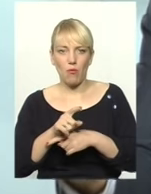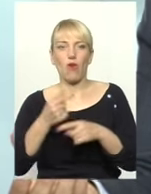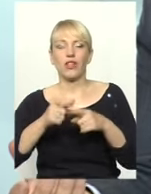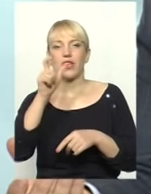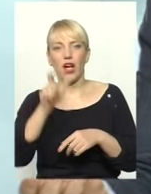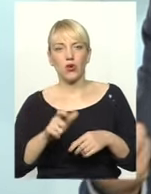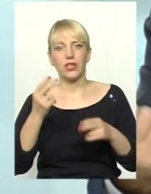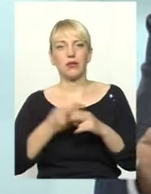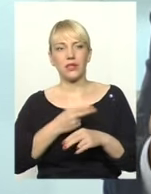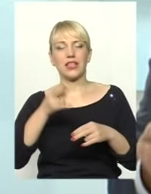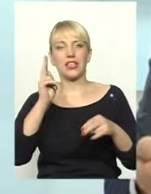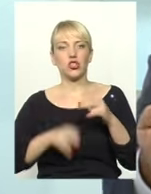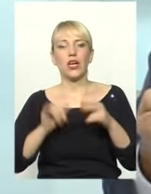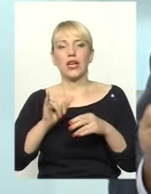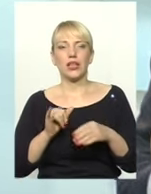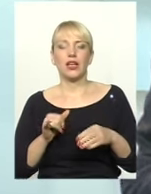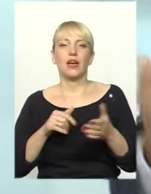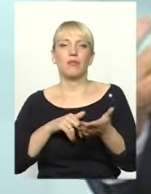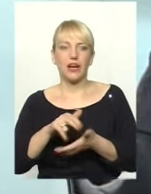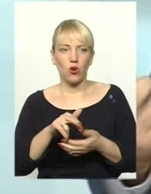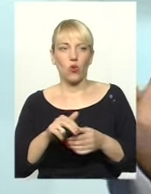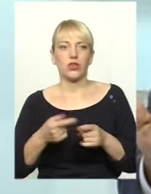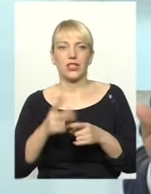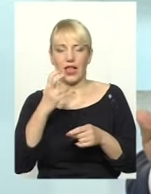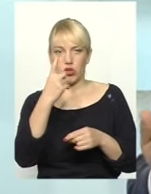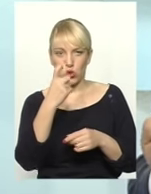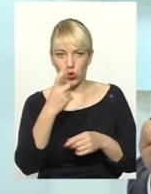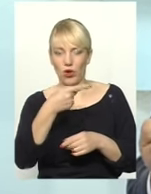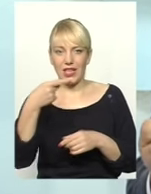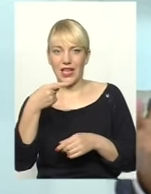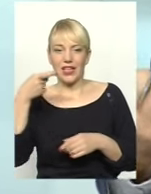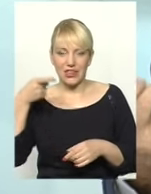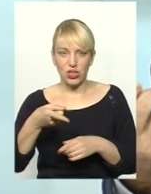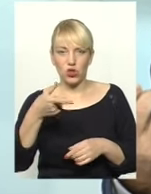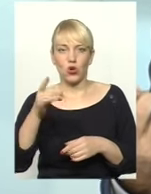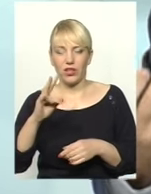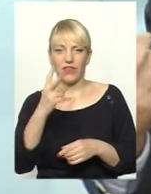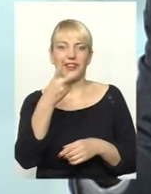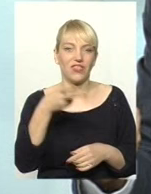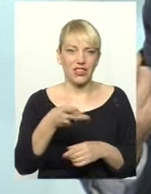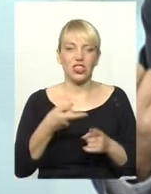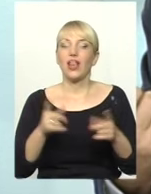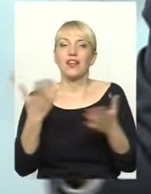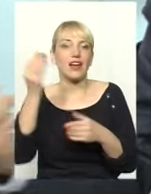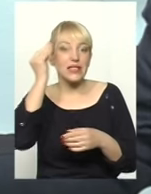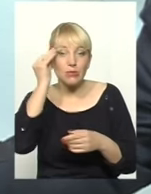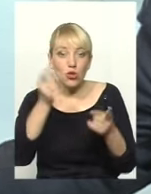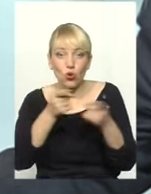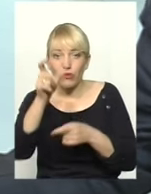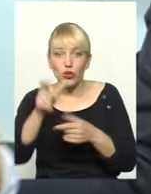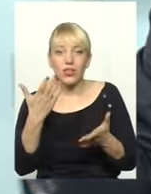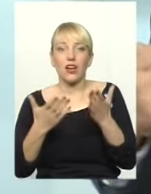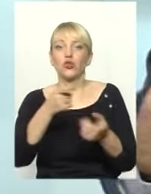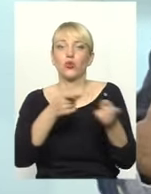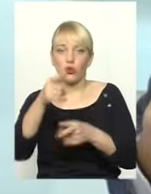і людина закінчує, і приходить на 100, на 1000-1500 гривень на зарплату, чи на 2000. Який смисл готовити, якщо готові